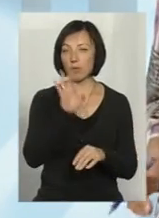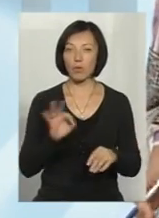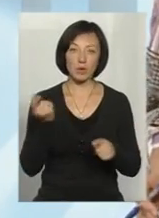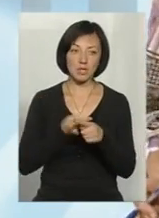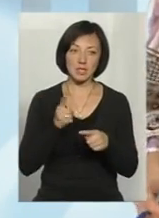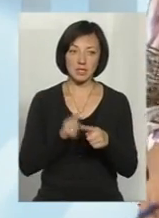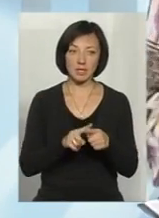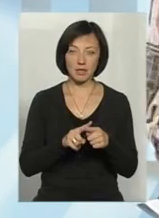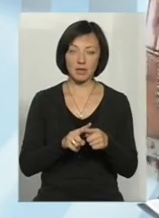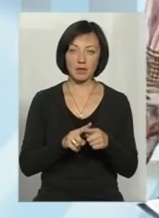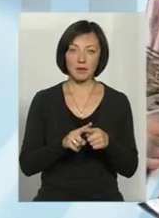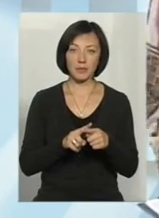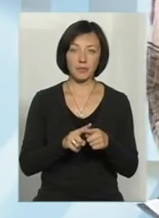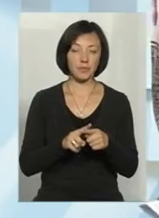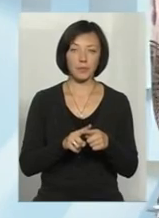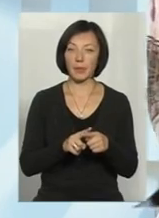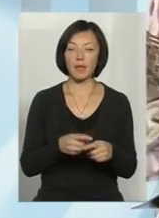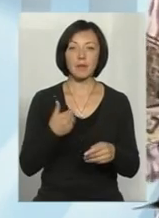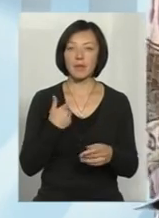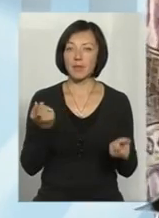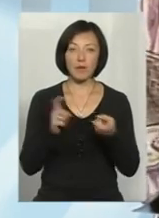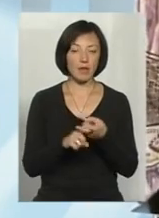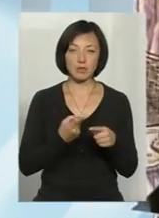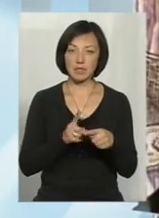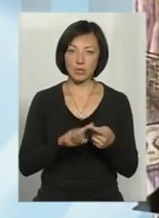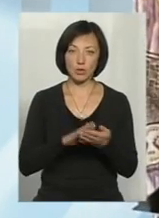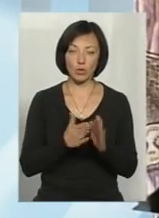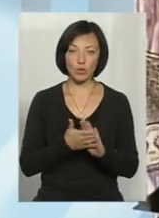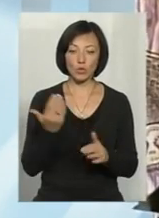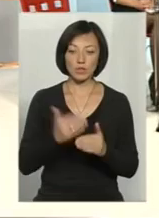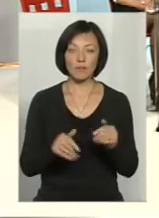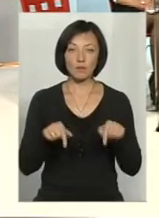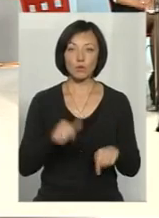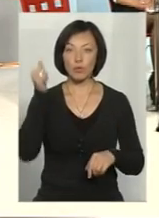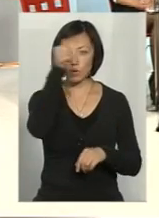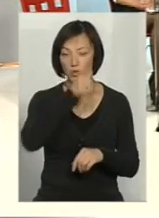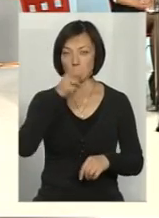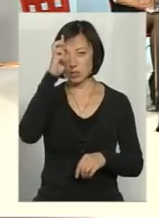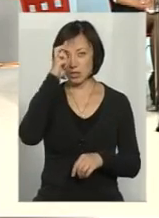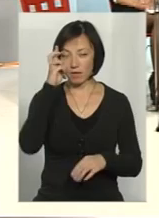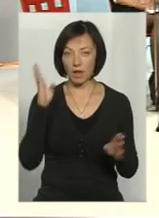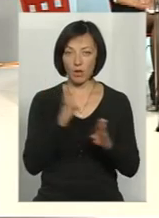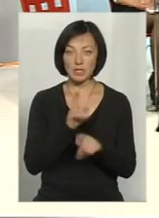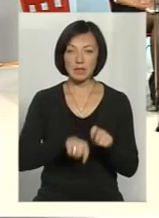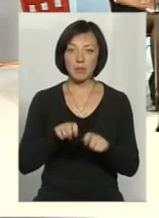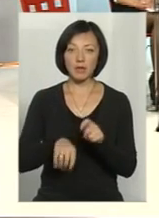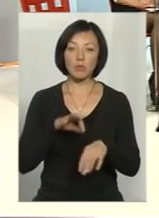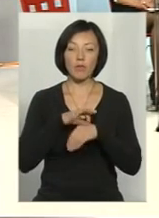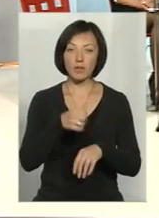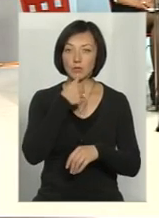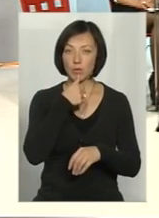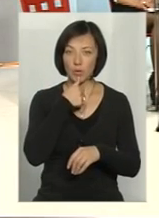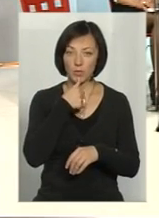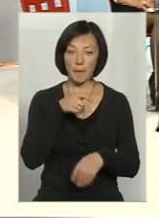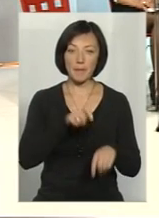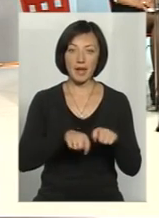тепер перевірите, наскільки. Ні, ми не пов'язані з цією ситуацією. Вже в цьому році Державна екологічна інспекція було проведено спробу